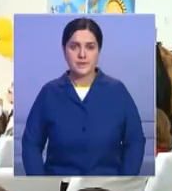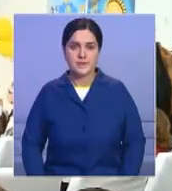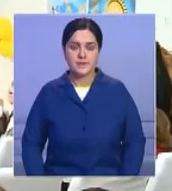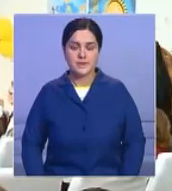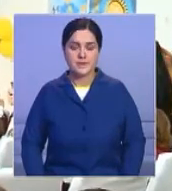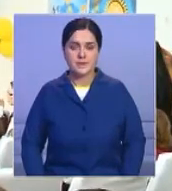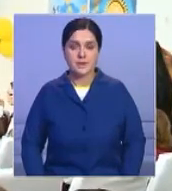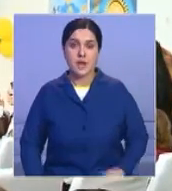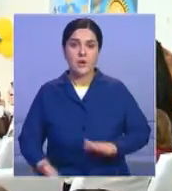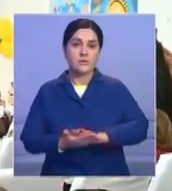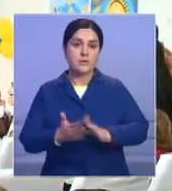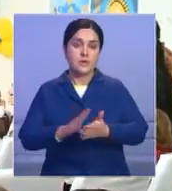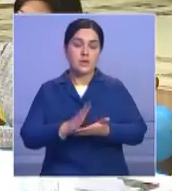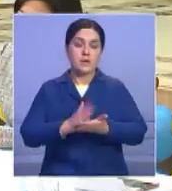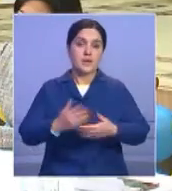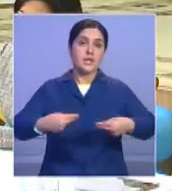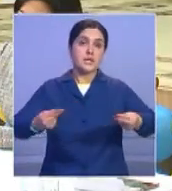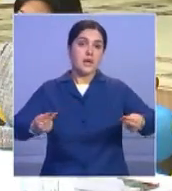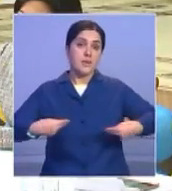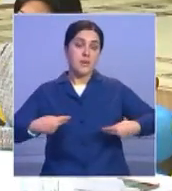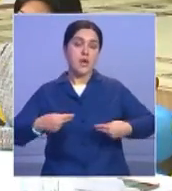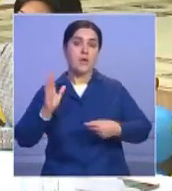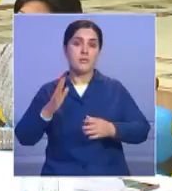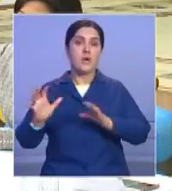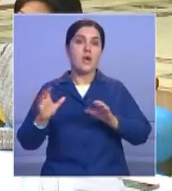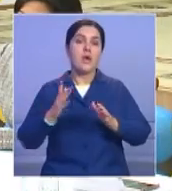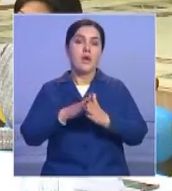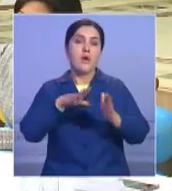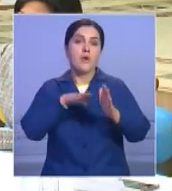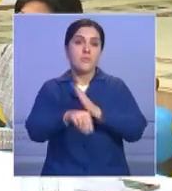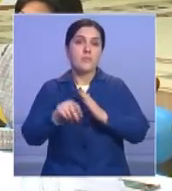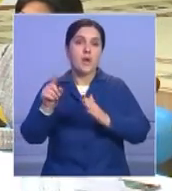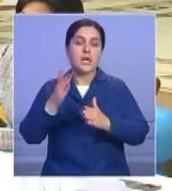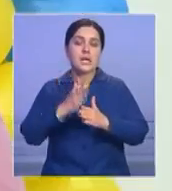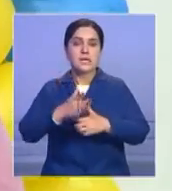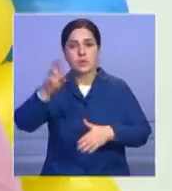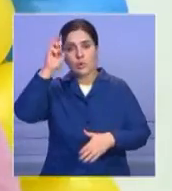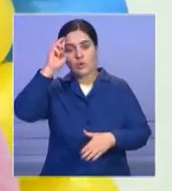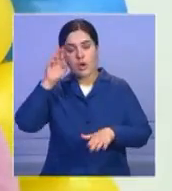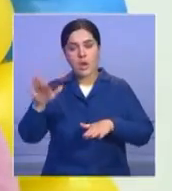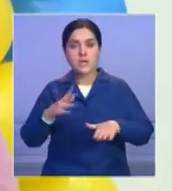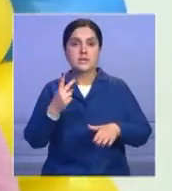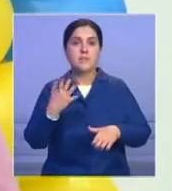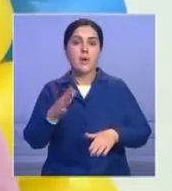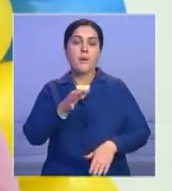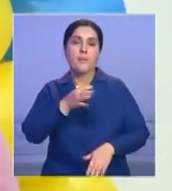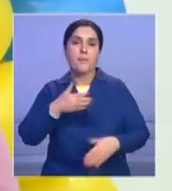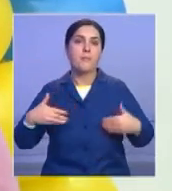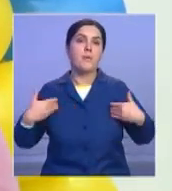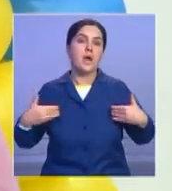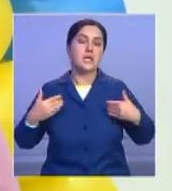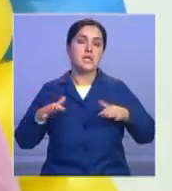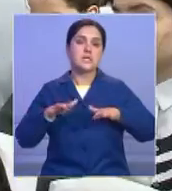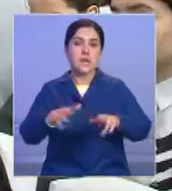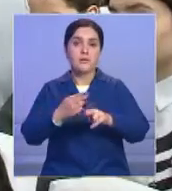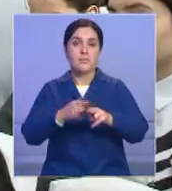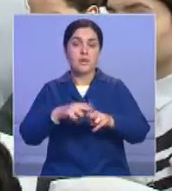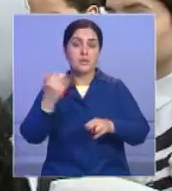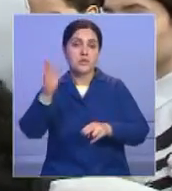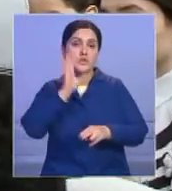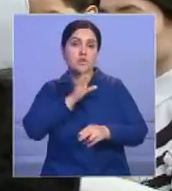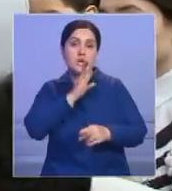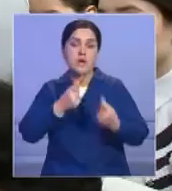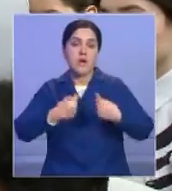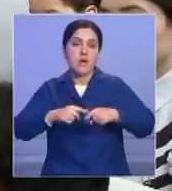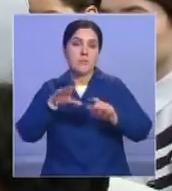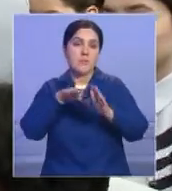Меморандум о попечительстве и опеке – часть республиканской акции «25 полезных дел». Ее инициировала Национальная комиссия по делам женщин и семейной демографической политики